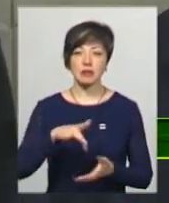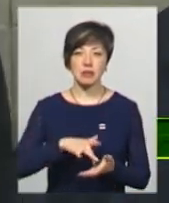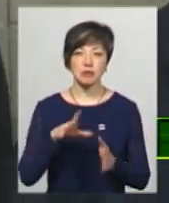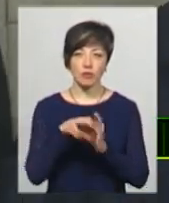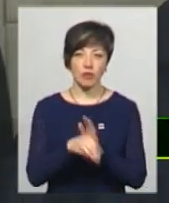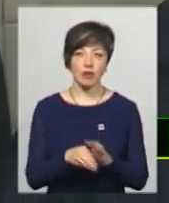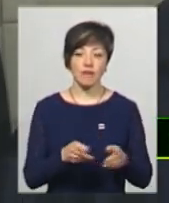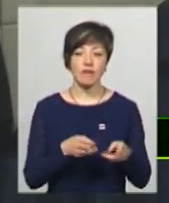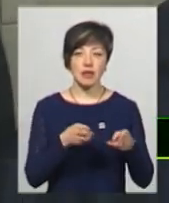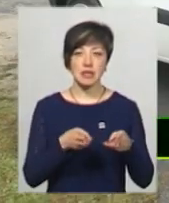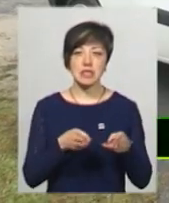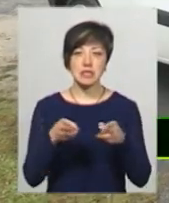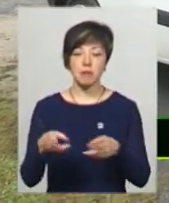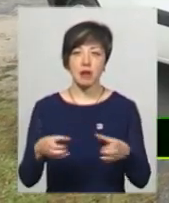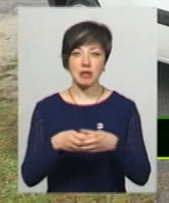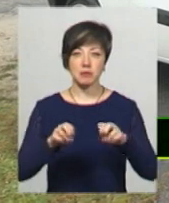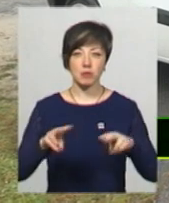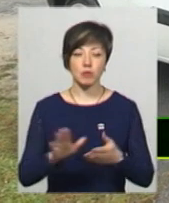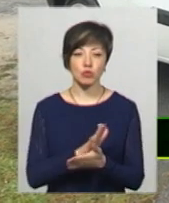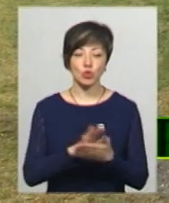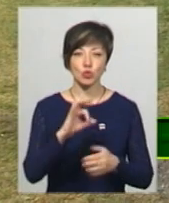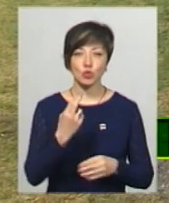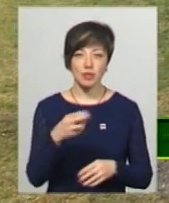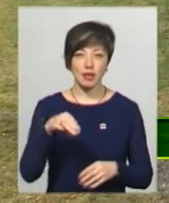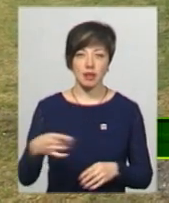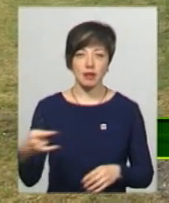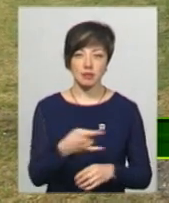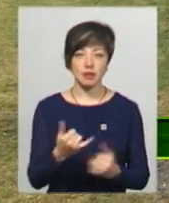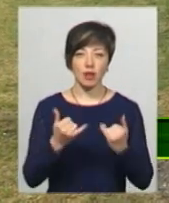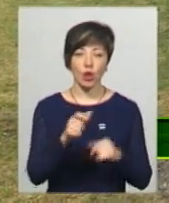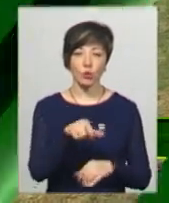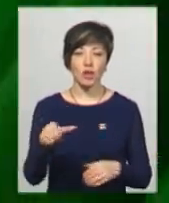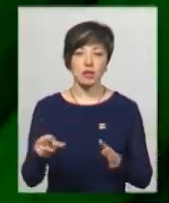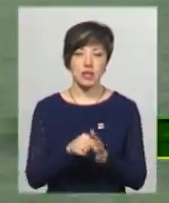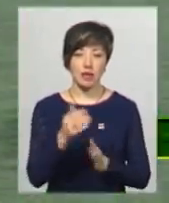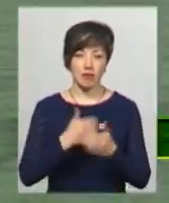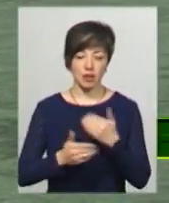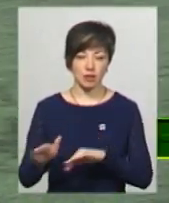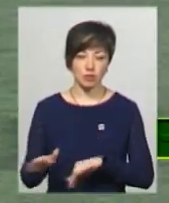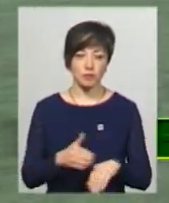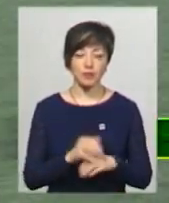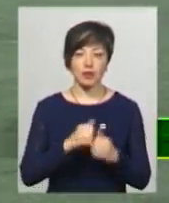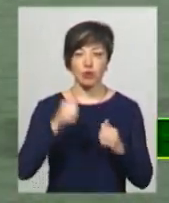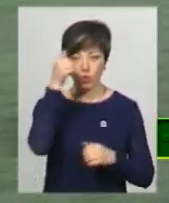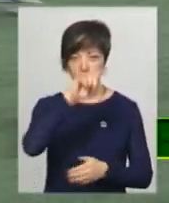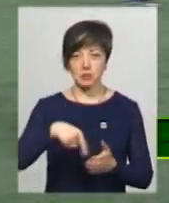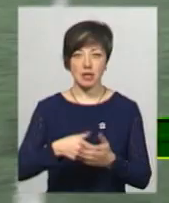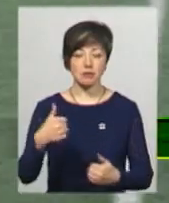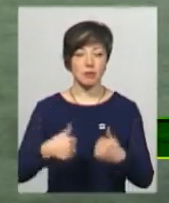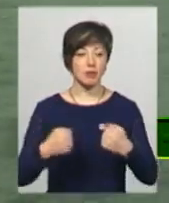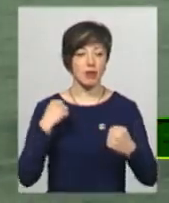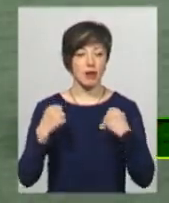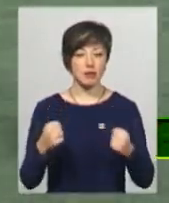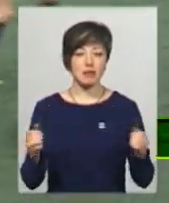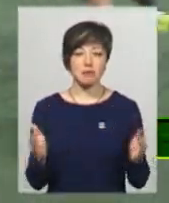запровадили виїзні бригади спеціалістів та безкоштовне соціальне таксі для людей з інвалідністю. Щорічна міська спартакеада зміні